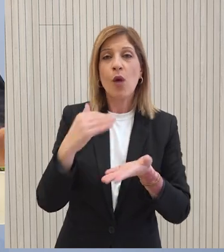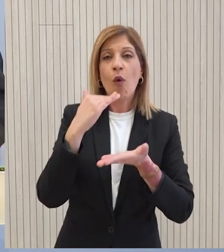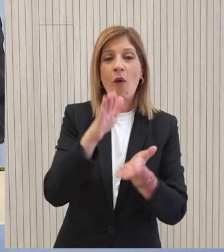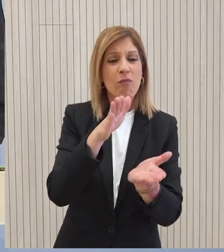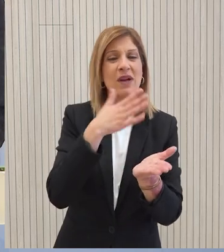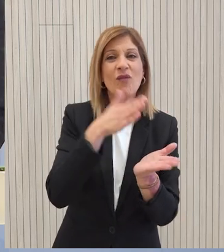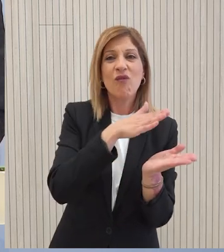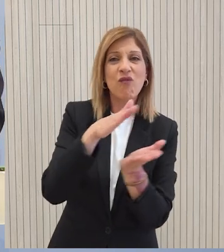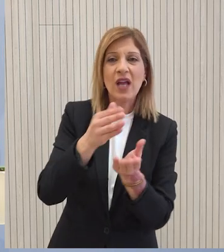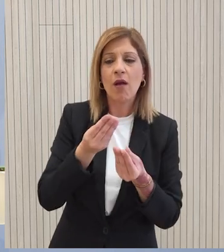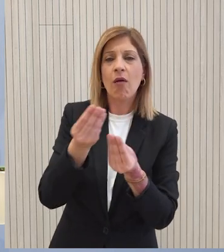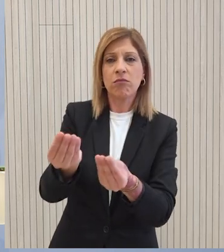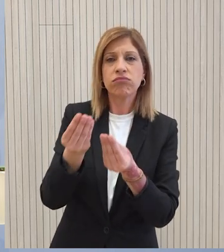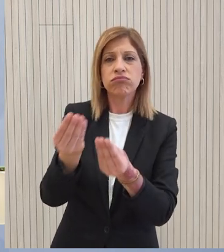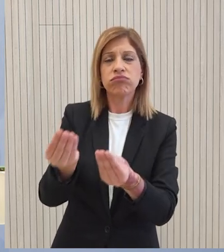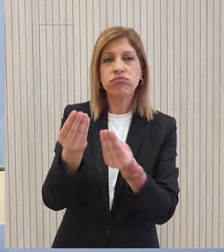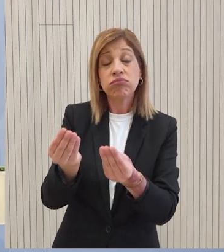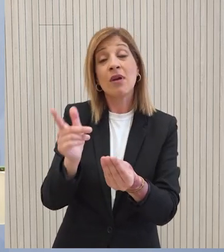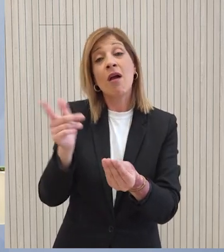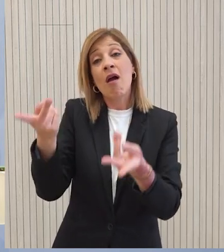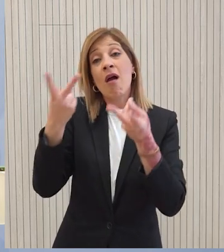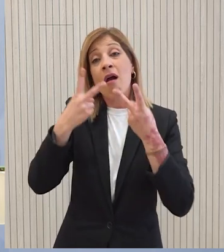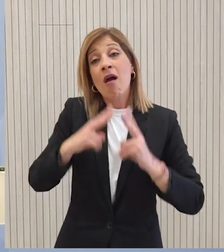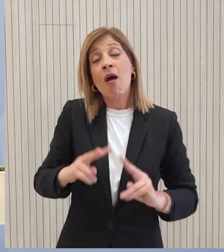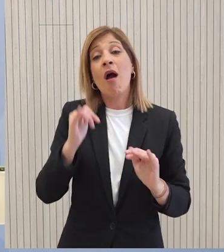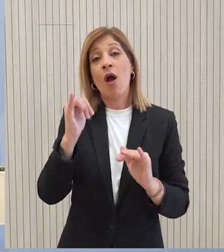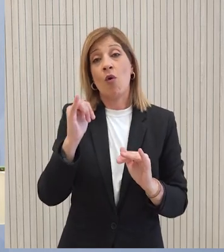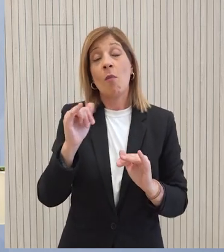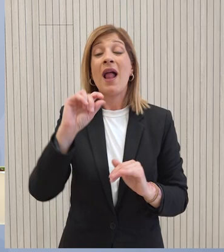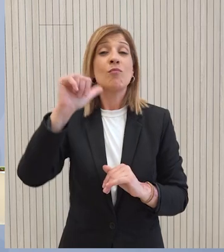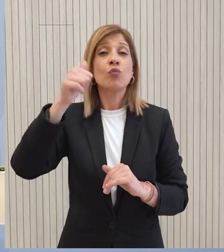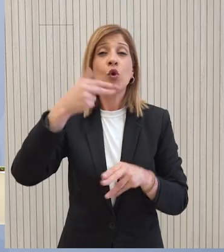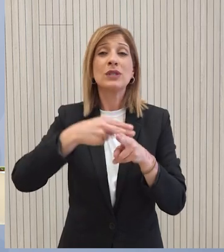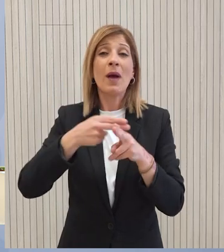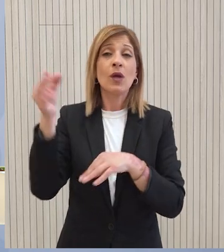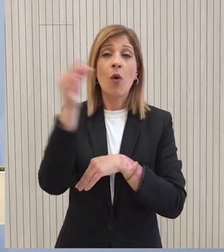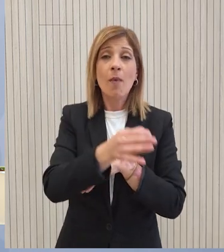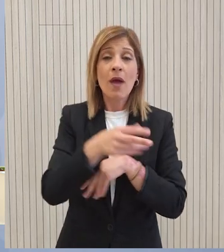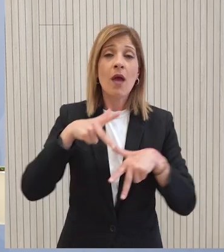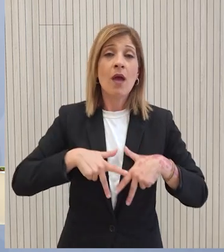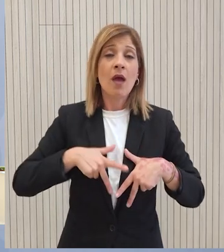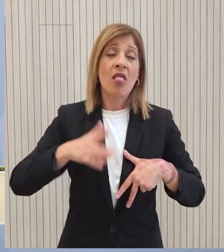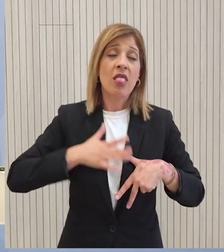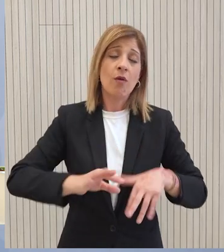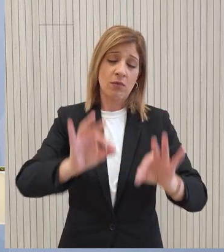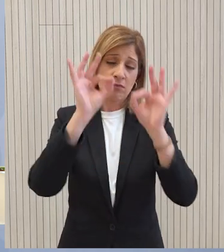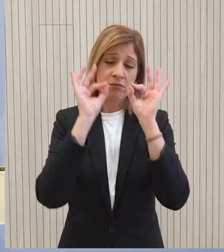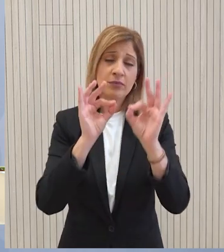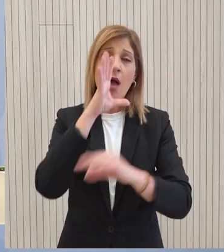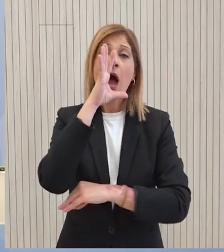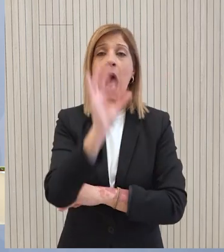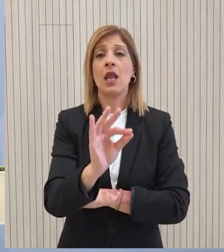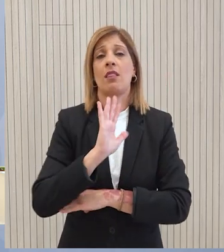να μπορέσουν να προχωρήσουν. Την πρώτη εκτιμή σε αυτό που μας ενδιαφέρει είναι να αναλάμψει η αλήθεια. Μας ενδιαφέρει ως